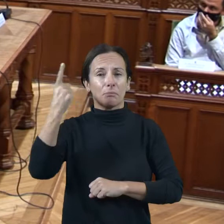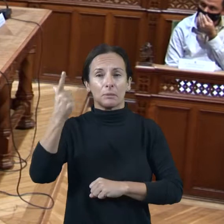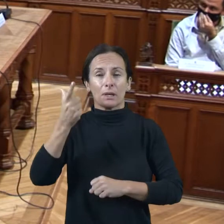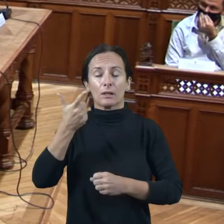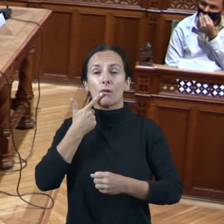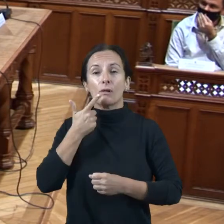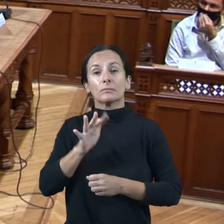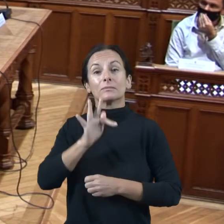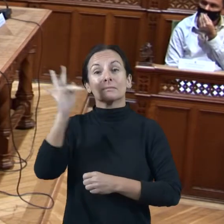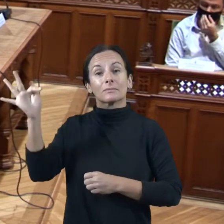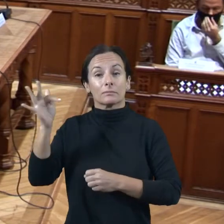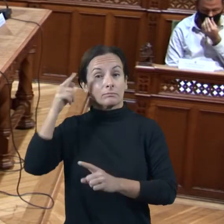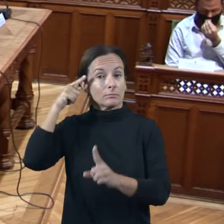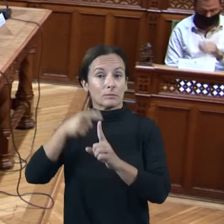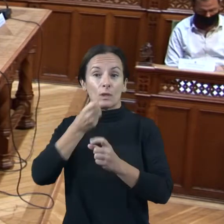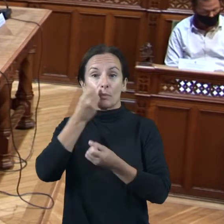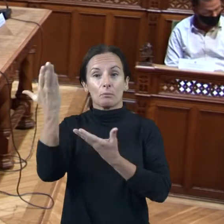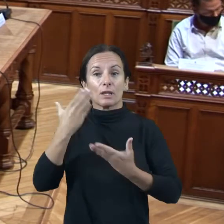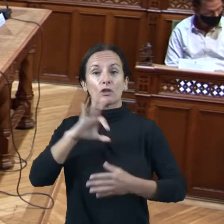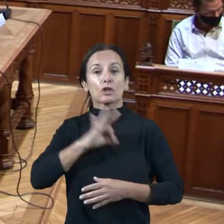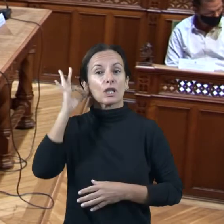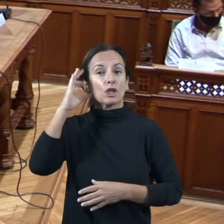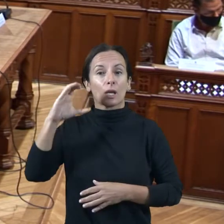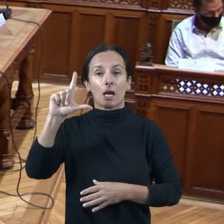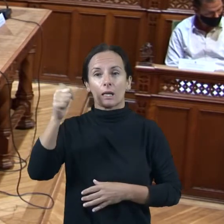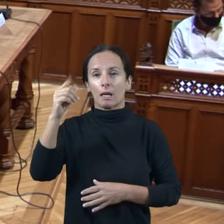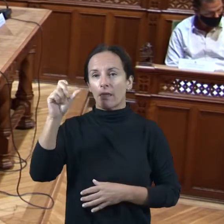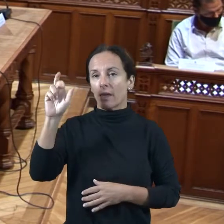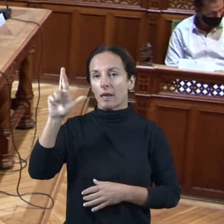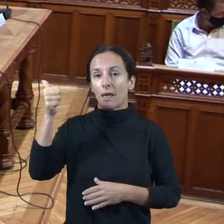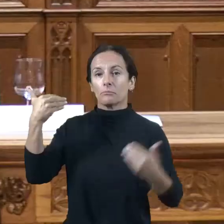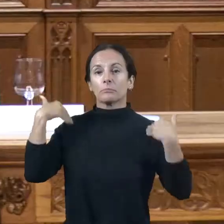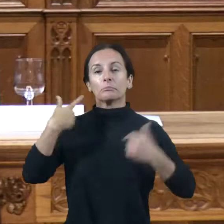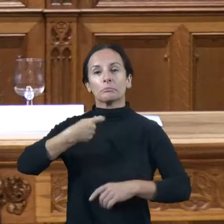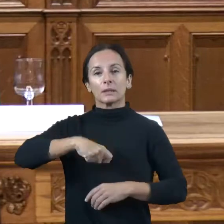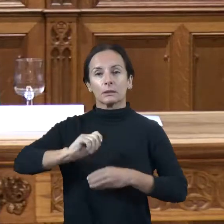benvinguda la senyora Catalina Claderi Crespi, presidenta del Consell de Mallorca.